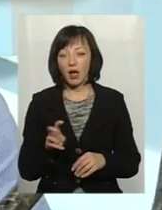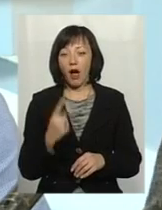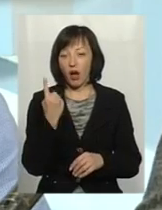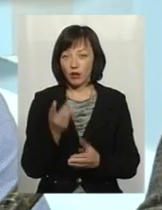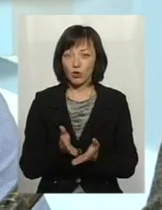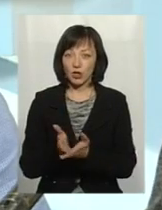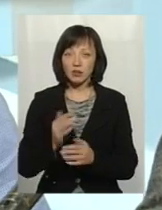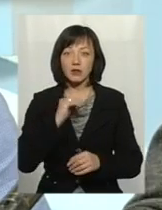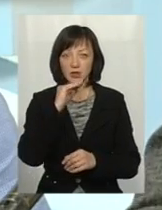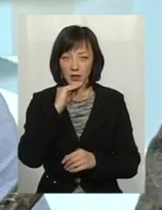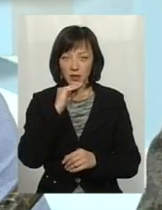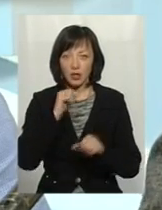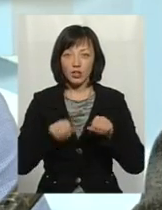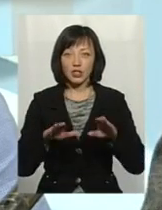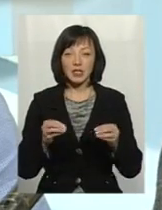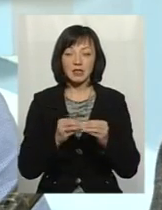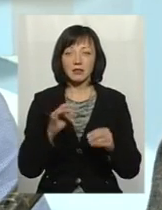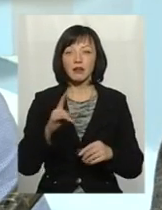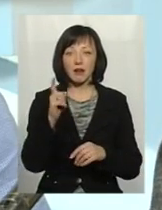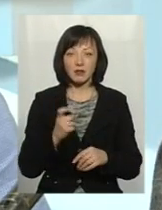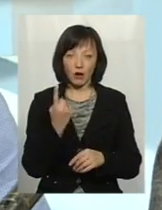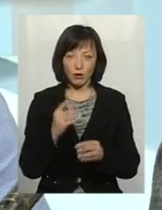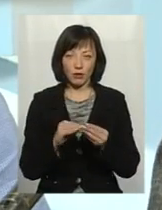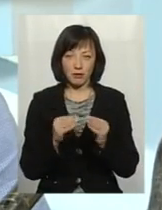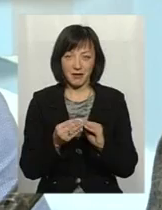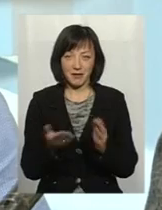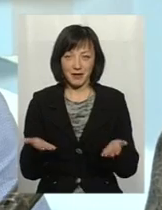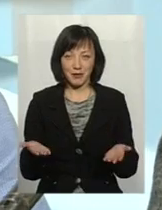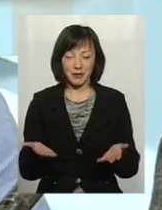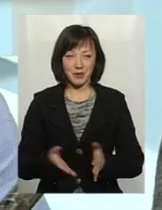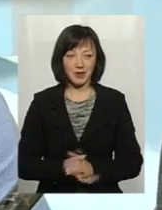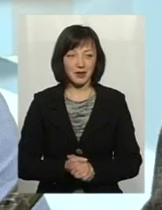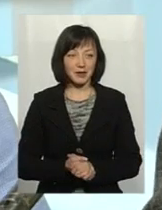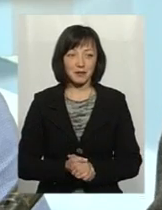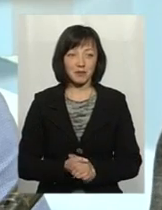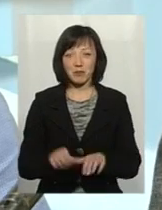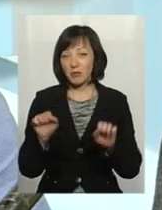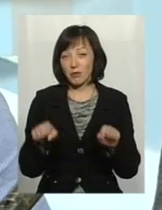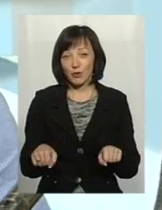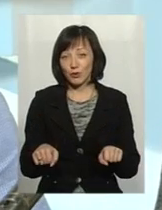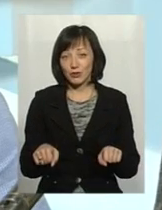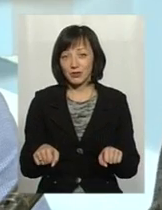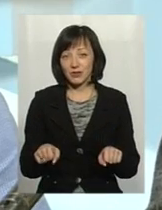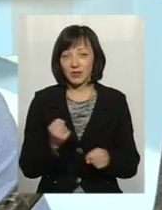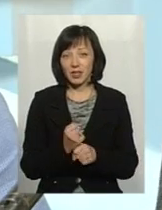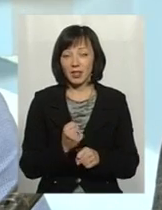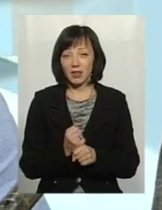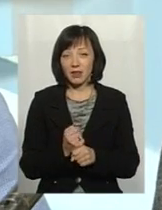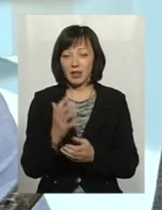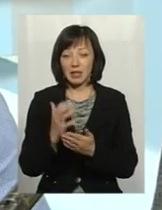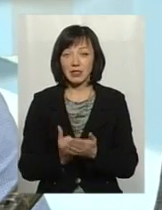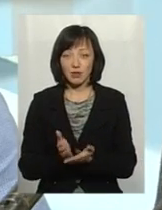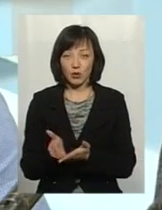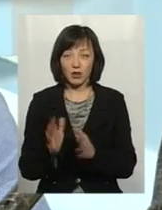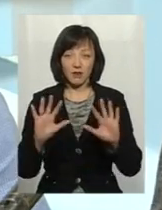достатньо для решення десятикратного решення одной і той же задачі. Можна бути, конечно, зробити резервну линію на